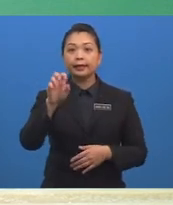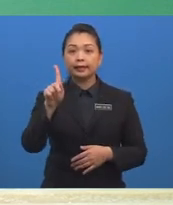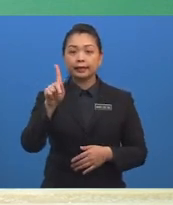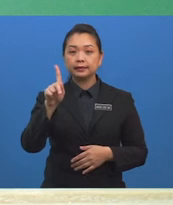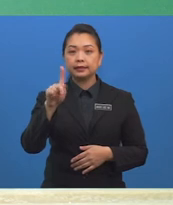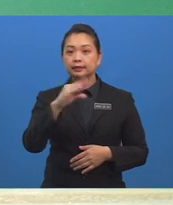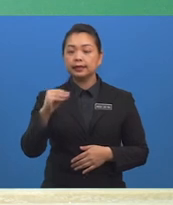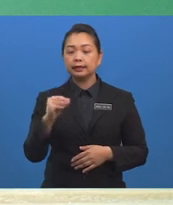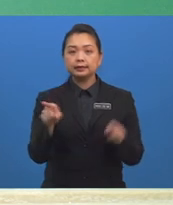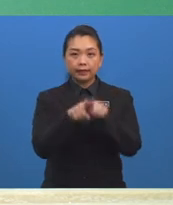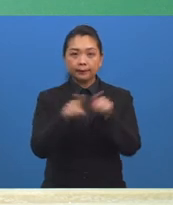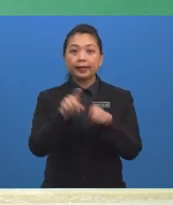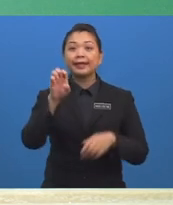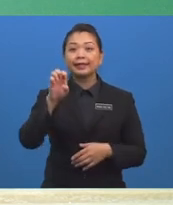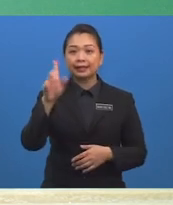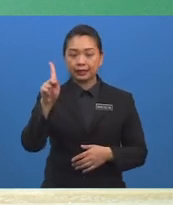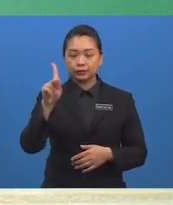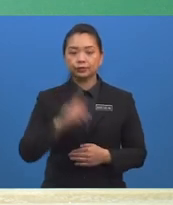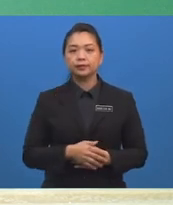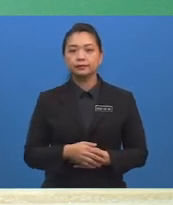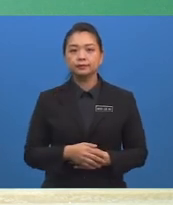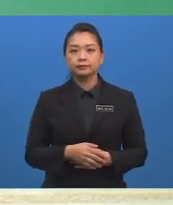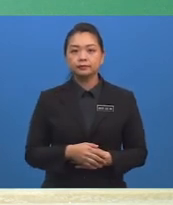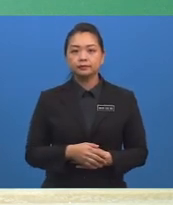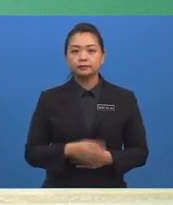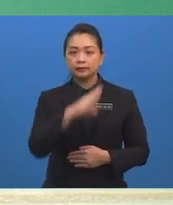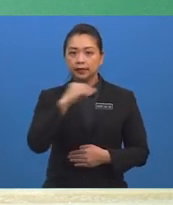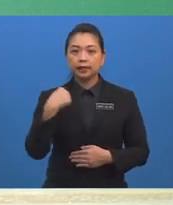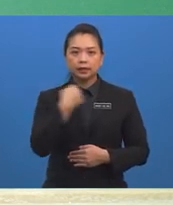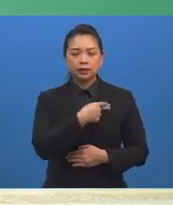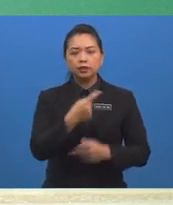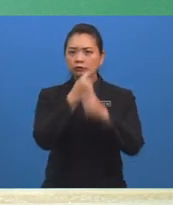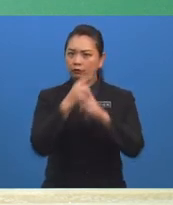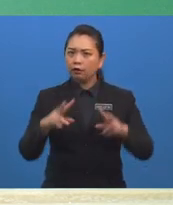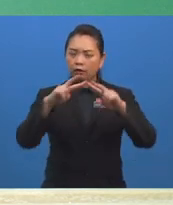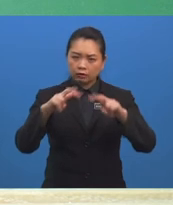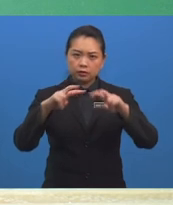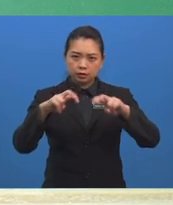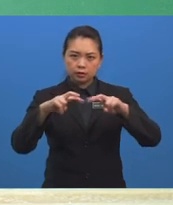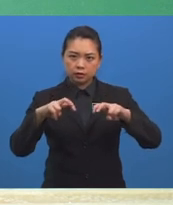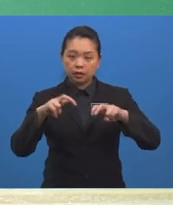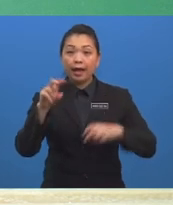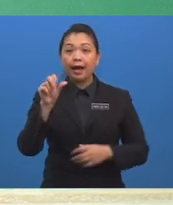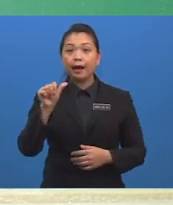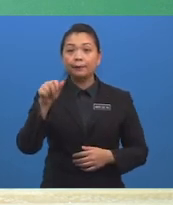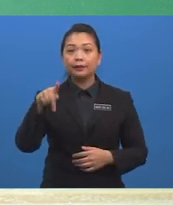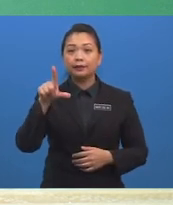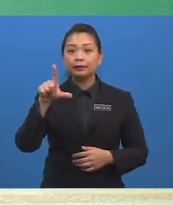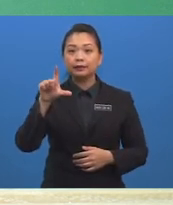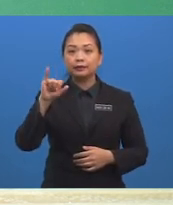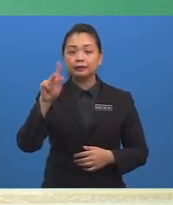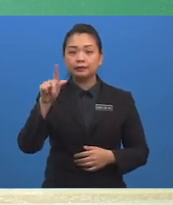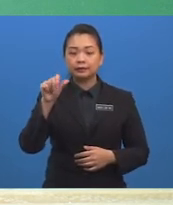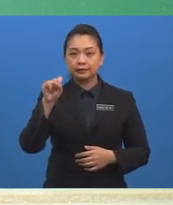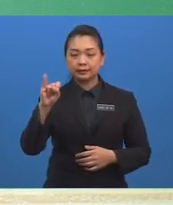saling eksklusif Dan juga kita telah mengkaji aplikasi Kebarang kalian